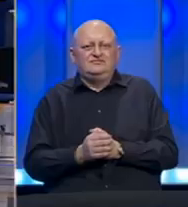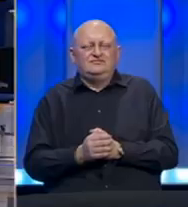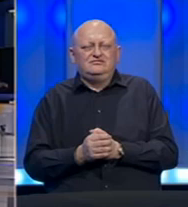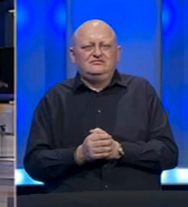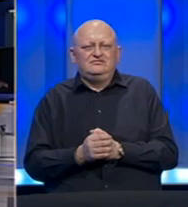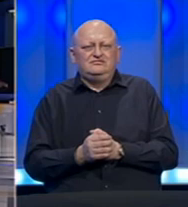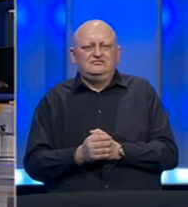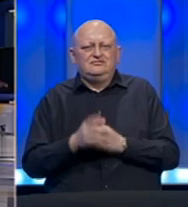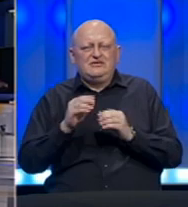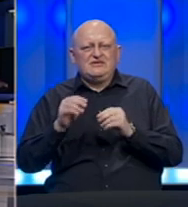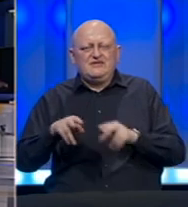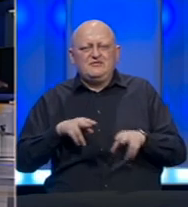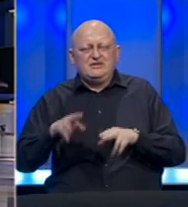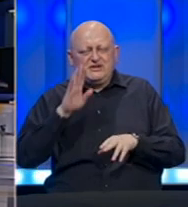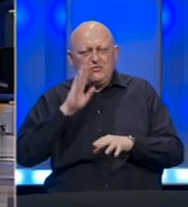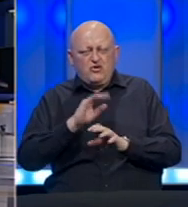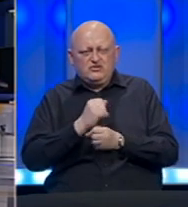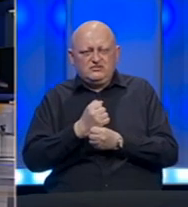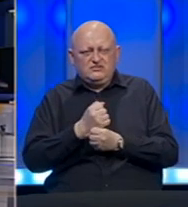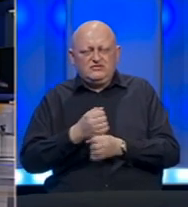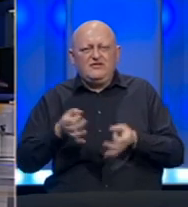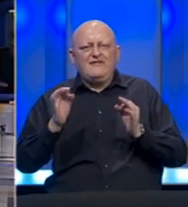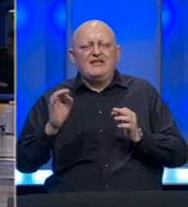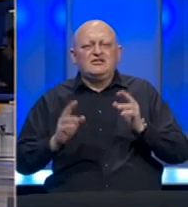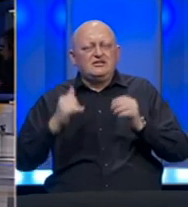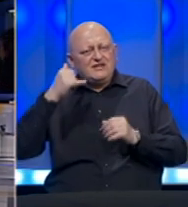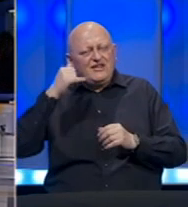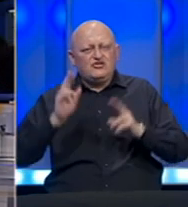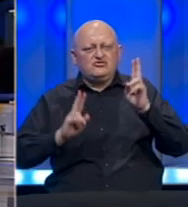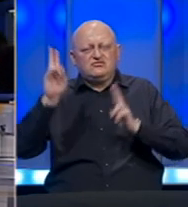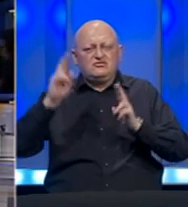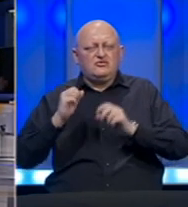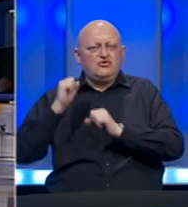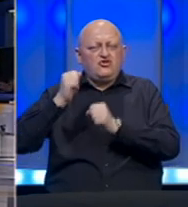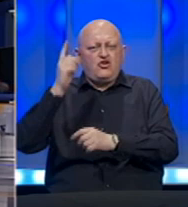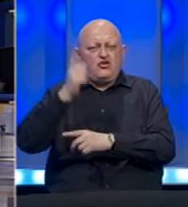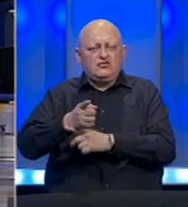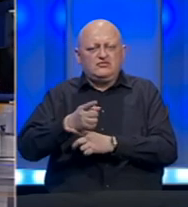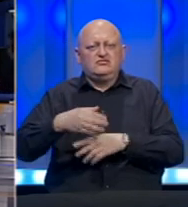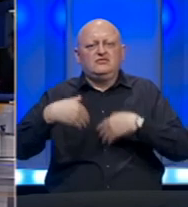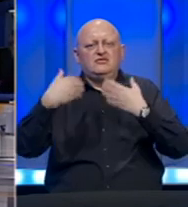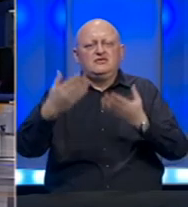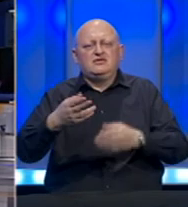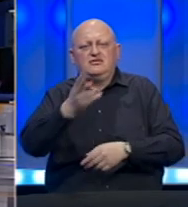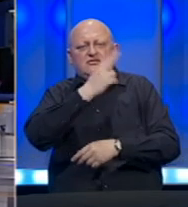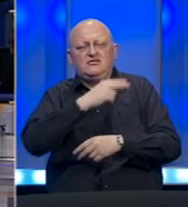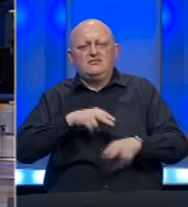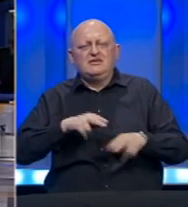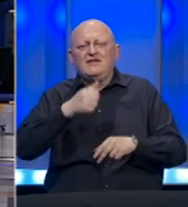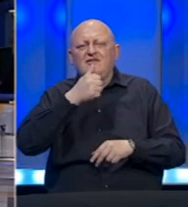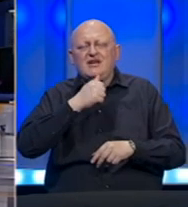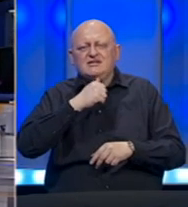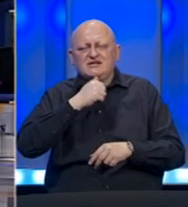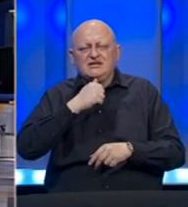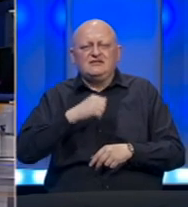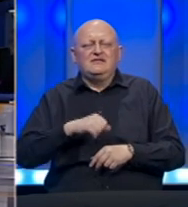A Savjet ministara Bosne i Hercegovine je na vanrednoj telefonskoj sjednici donio odluku o davanju ovlaštenja ministru financija